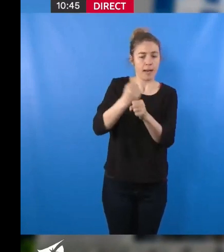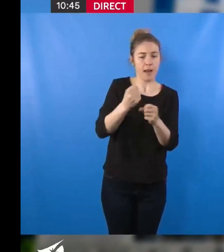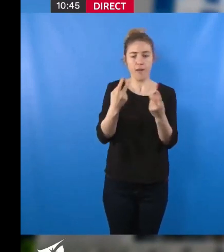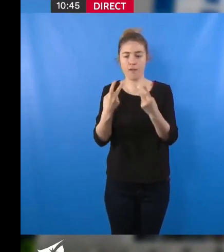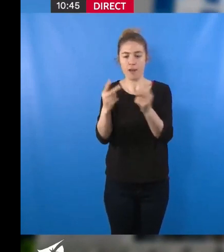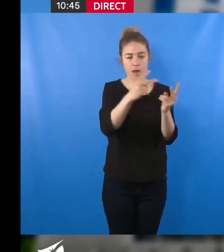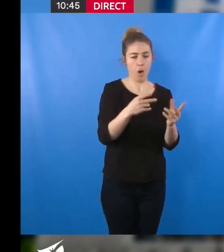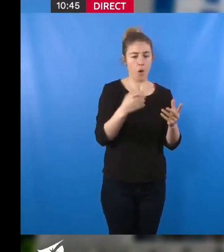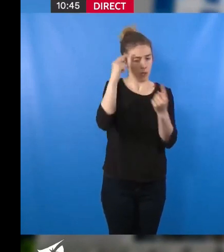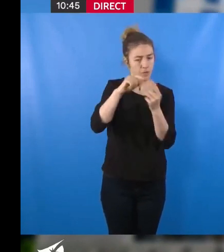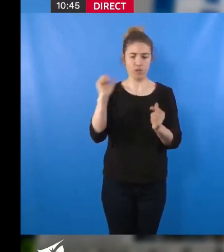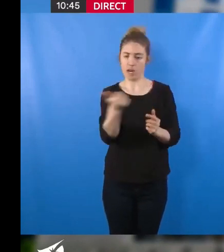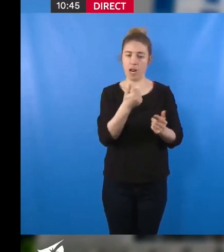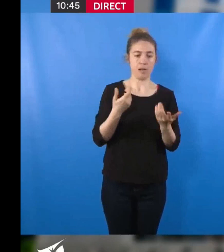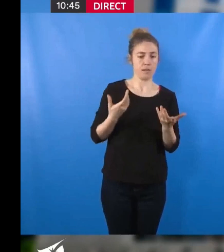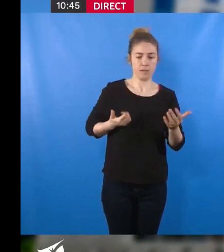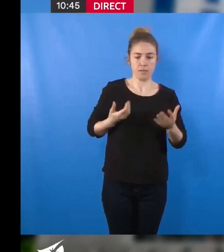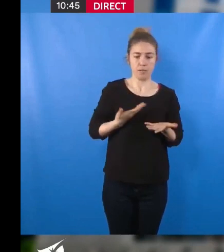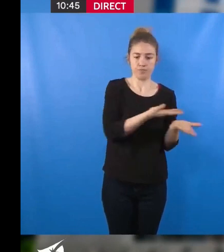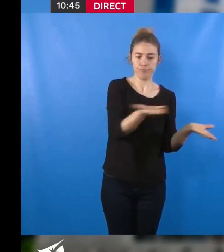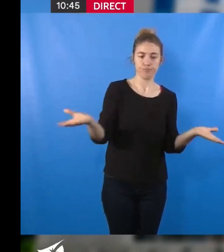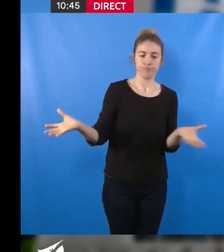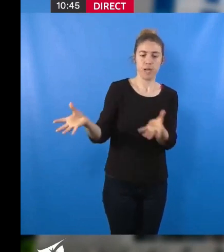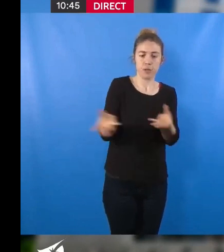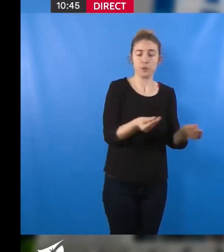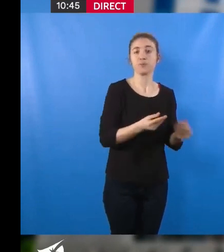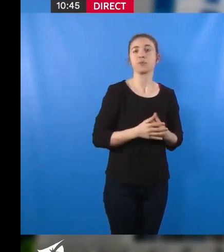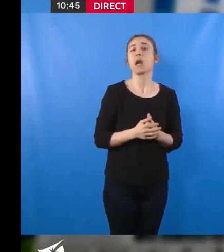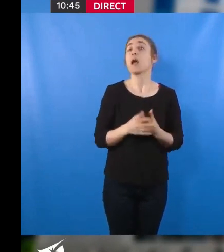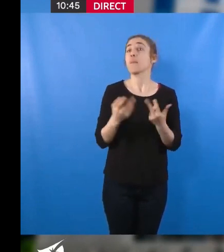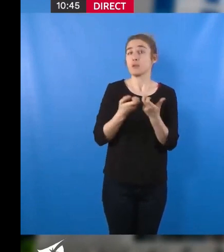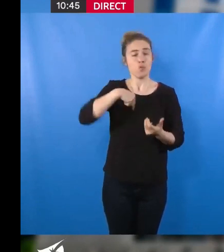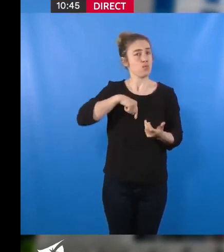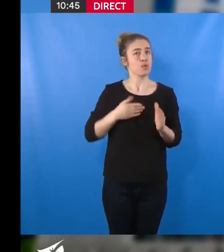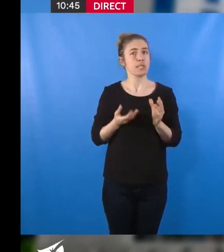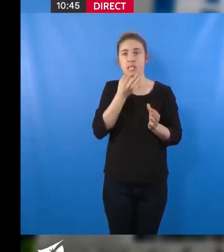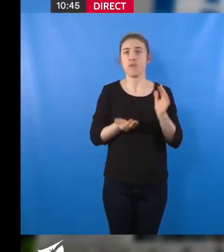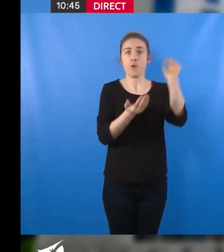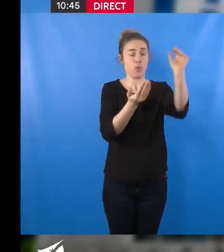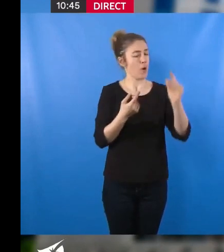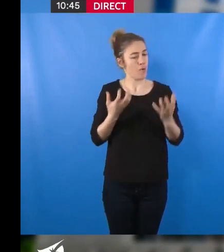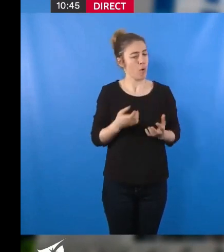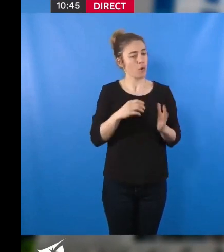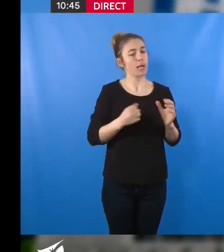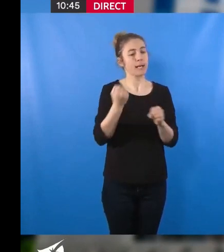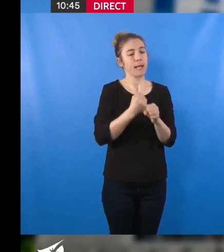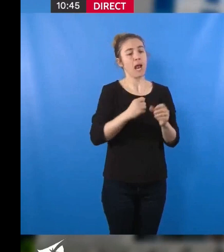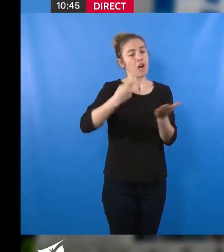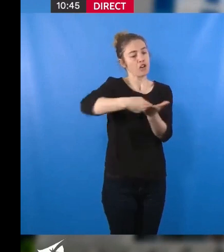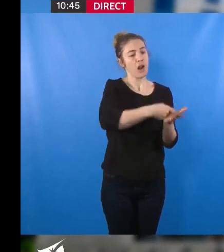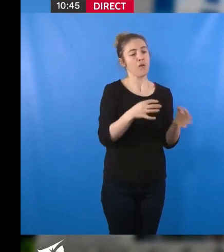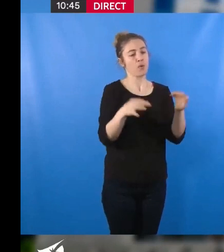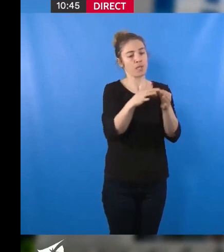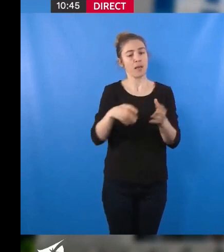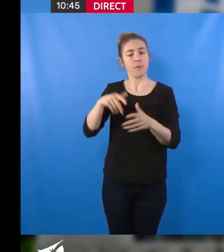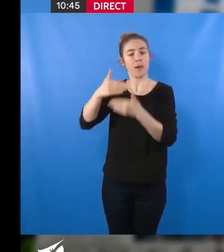de tous. En ce sens, nous appelons de nos voeux, par exemple, à une conclusion rapide et positive de l'achat du foncier et du bâti